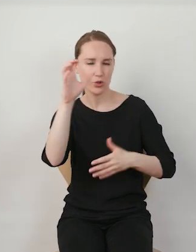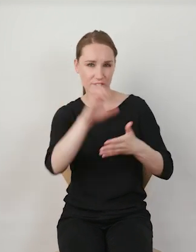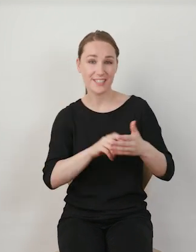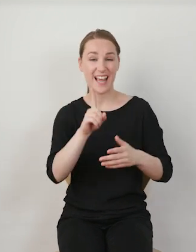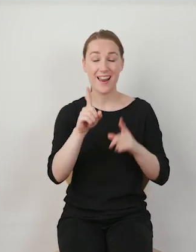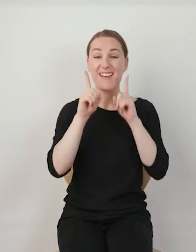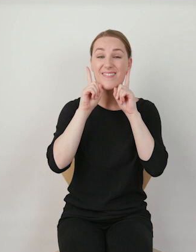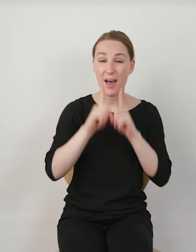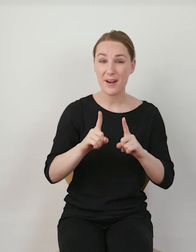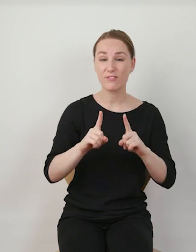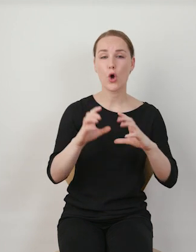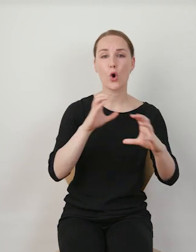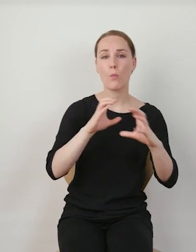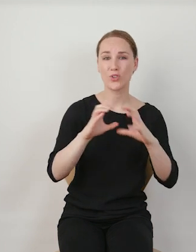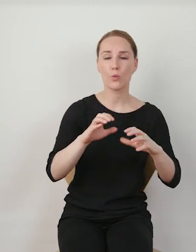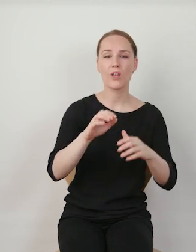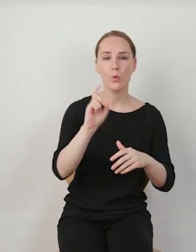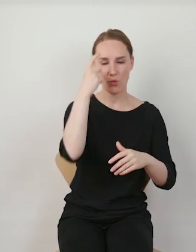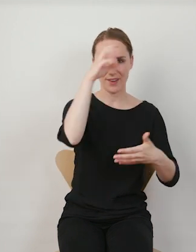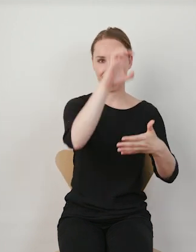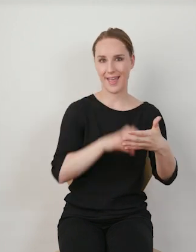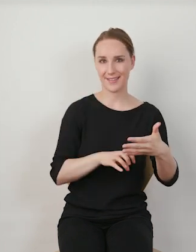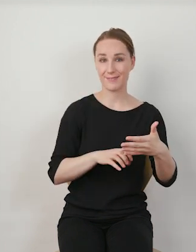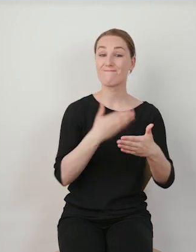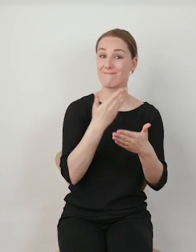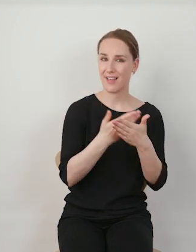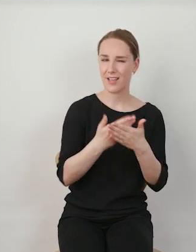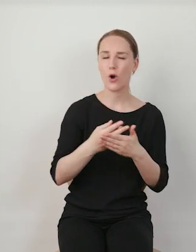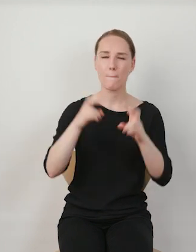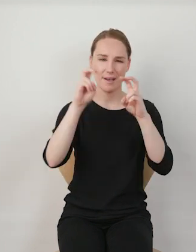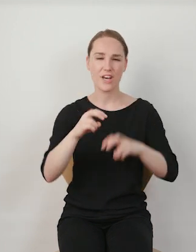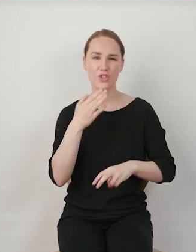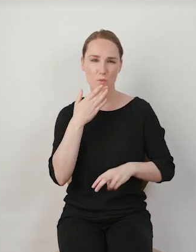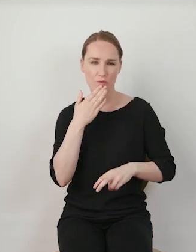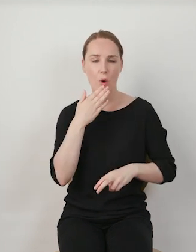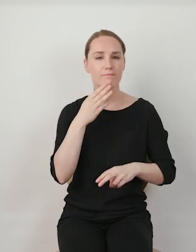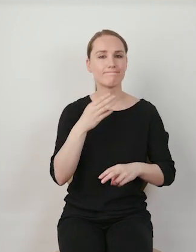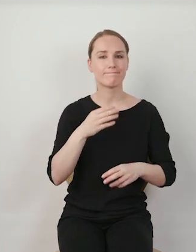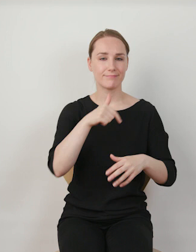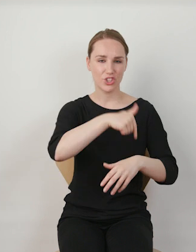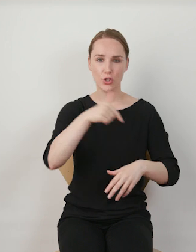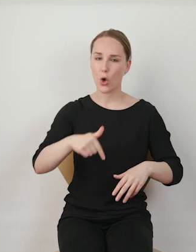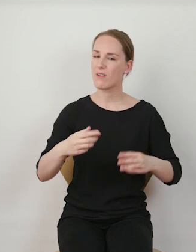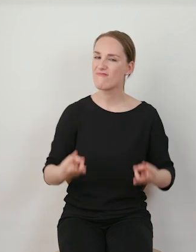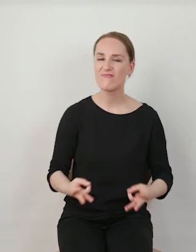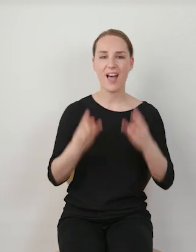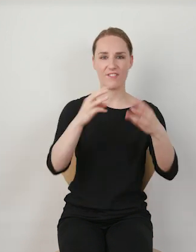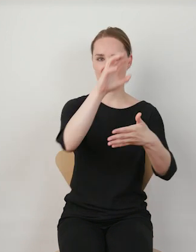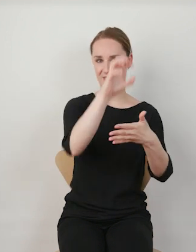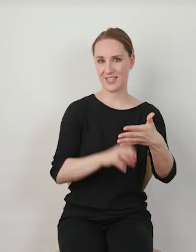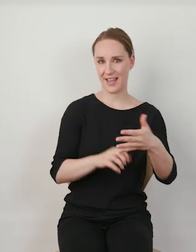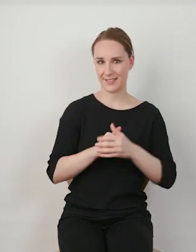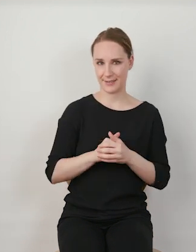komunikujemy się przede wszystkim z tekstem. Dlatego też badaczki mówią o hipercentryczności tekstów na TikToku.